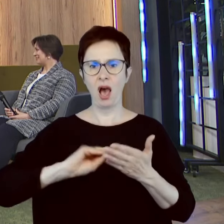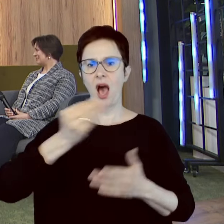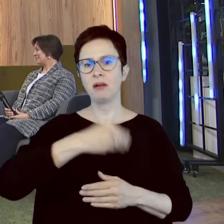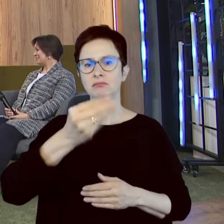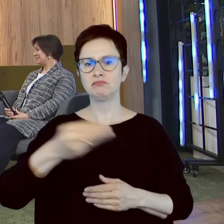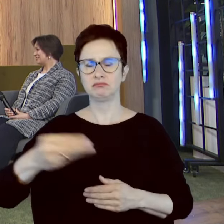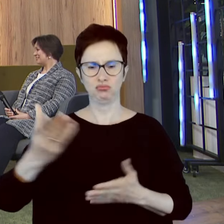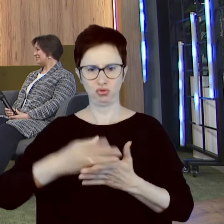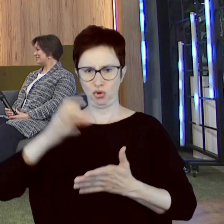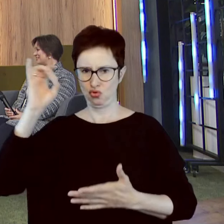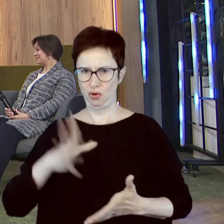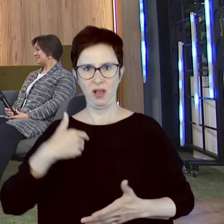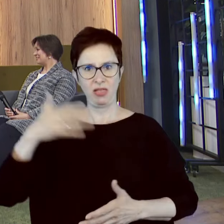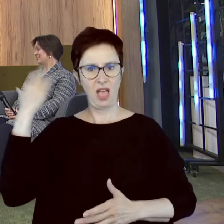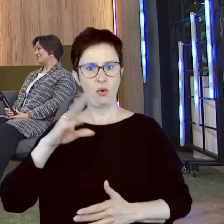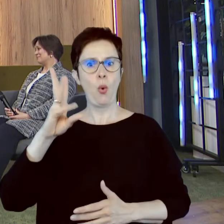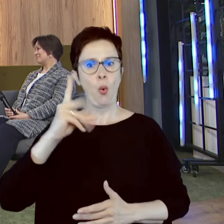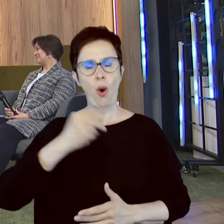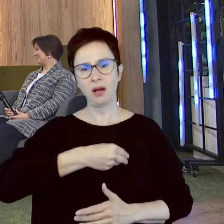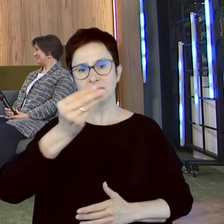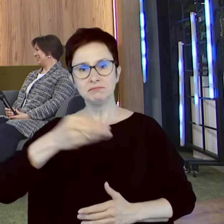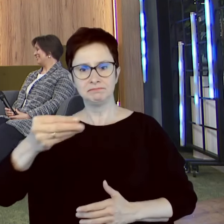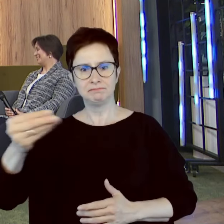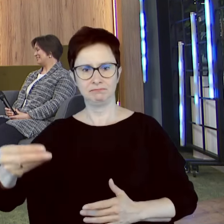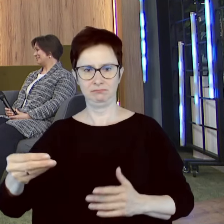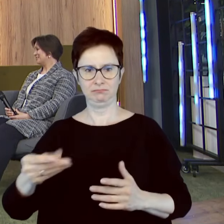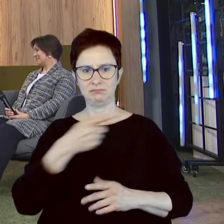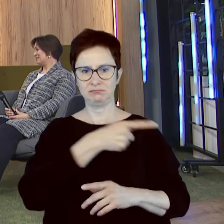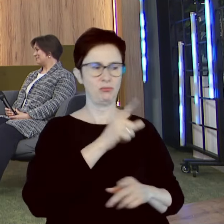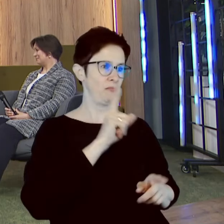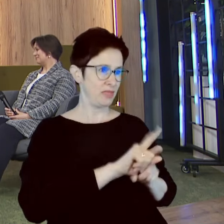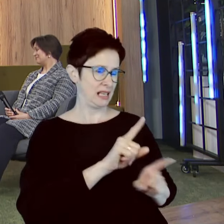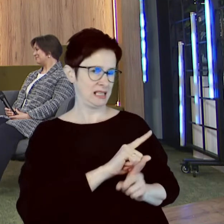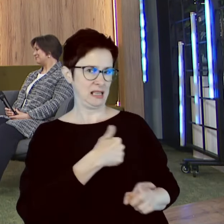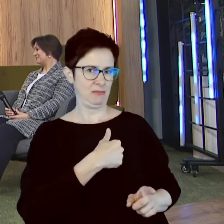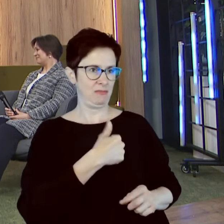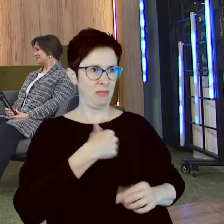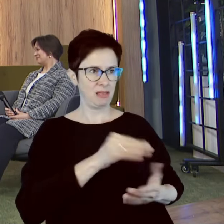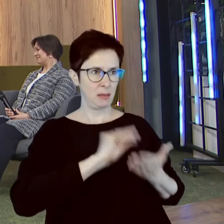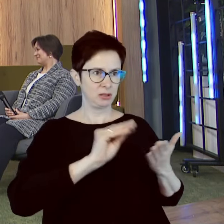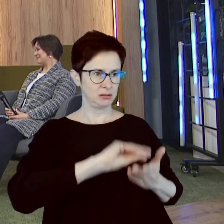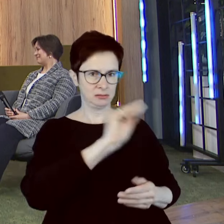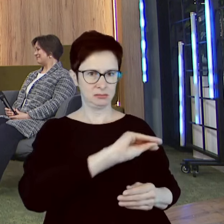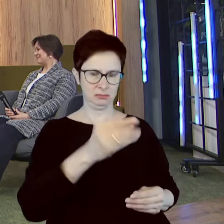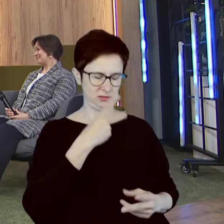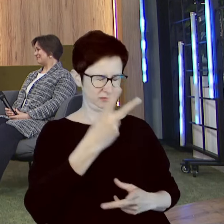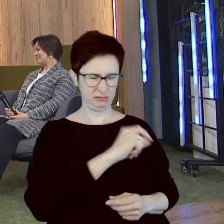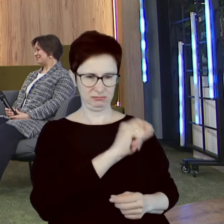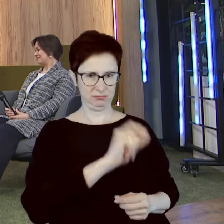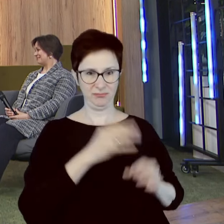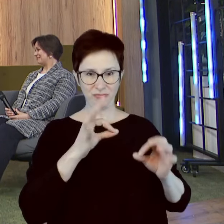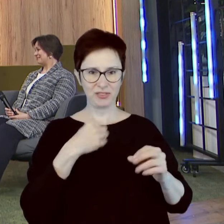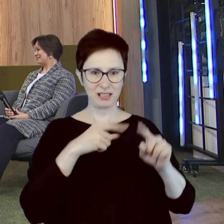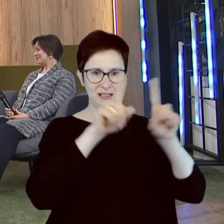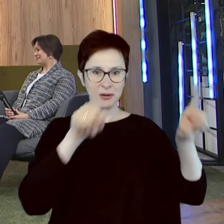parę A ja kiedyś pisałem bardzo ładnie, wręcz takim technicznym pismem. A teraz, jak mam coś napisać ręcznie, to widzę po sobie nawet dzisiaj notatki, jak robiłem na